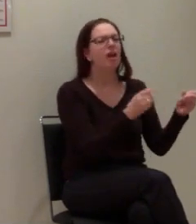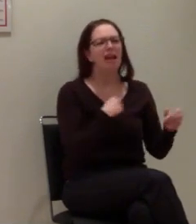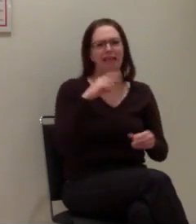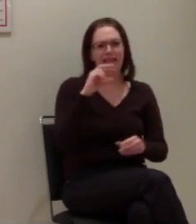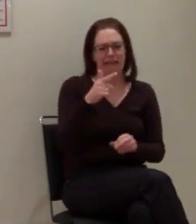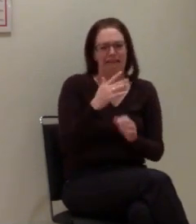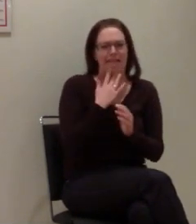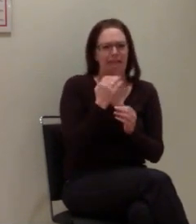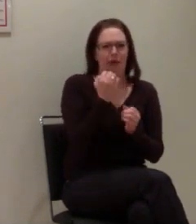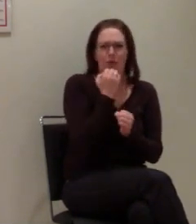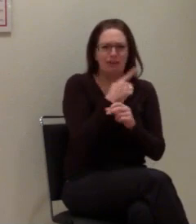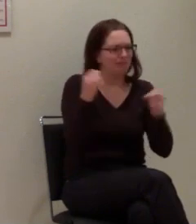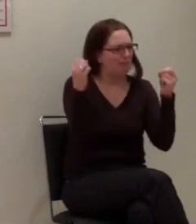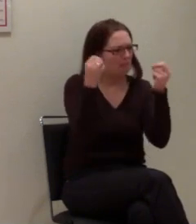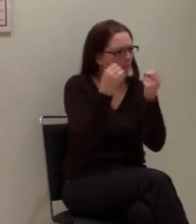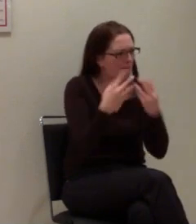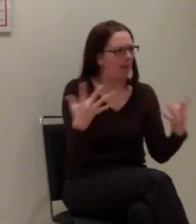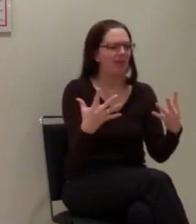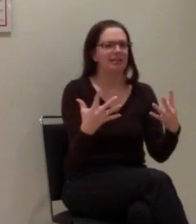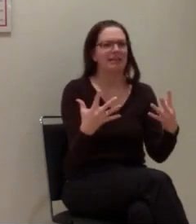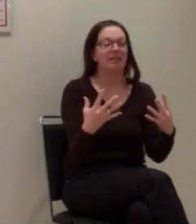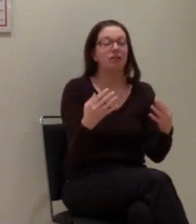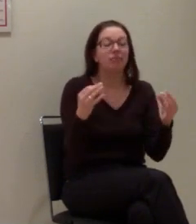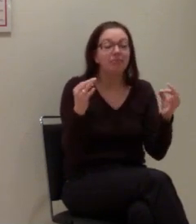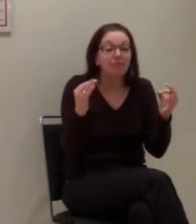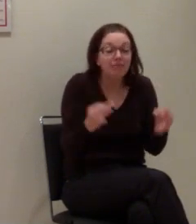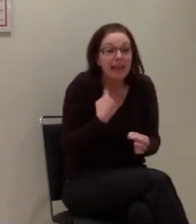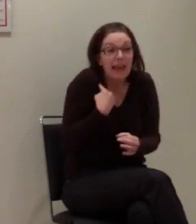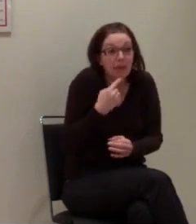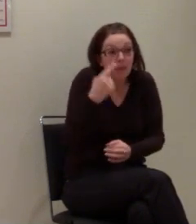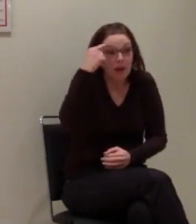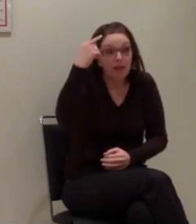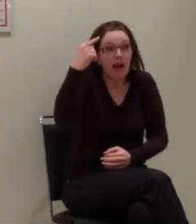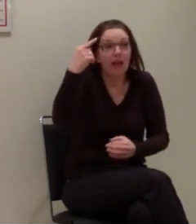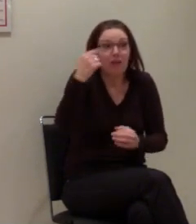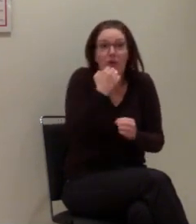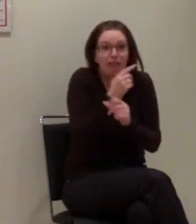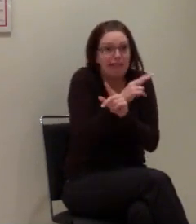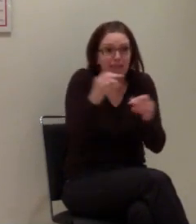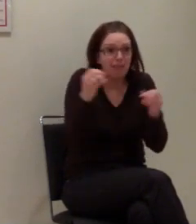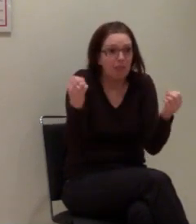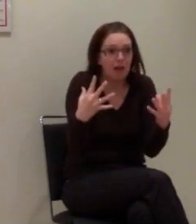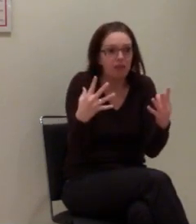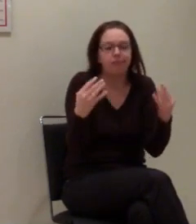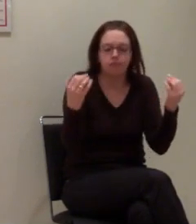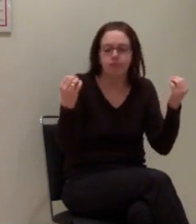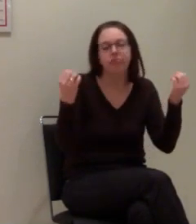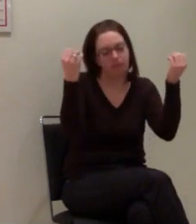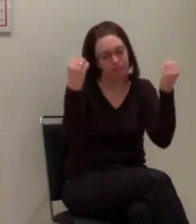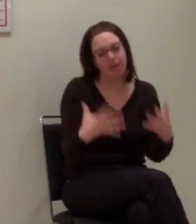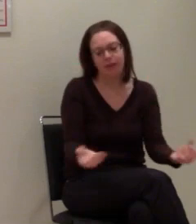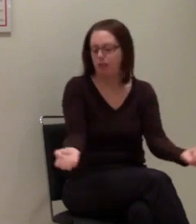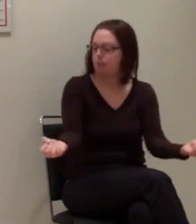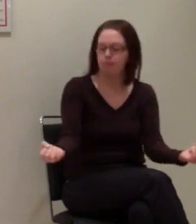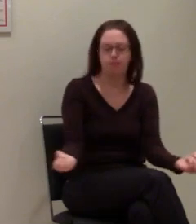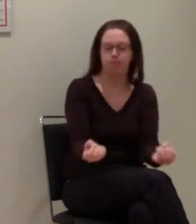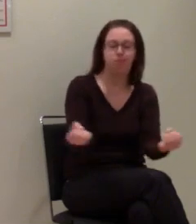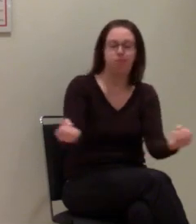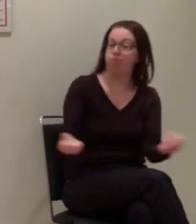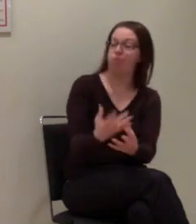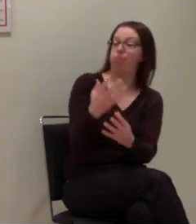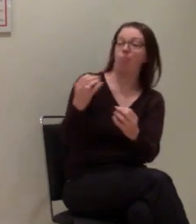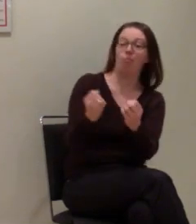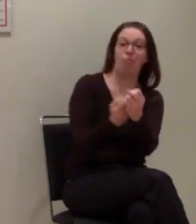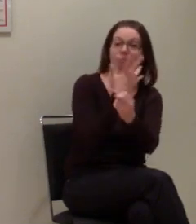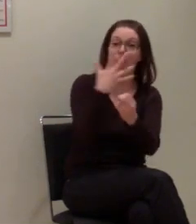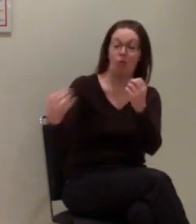hoffentlich platzt mal nicht so eine Scheibe. Und im gleichen Moment, wie ich es gedacht habe, habe ich eine Blutfontäne gesehen, die an mir